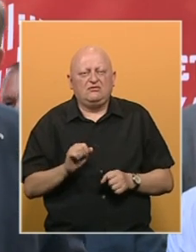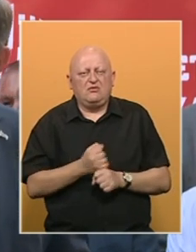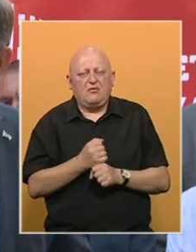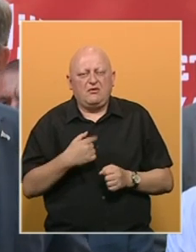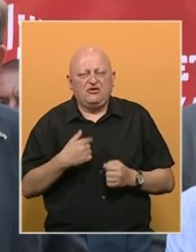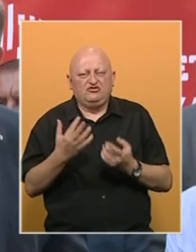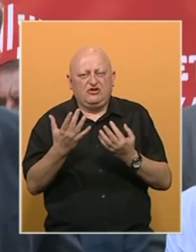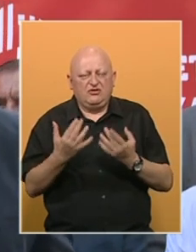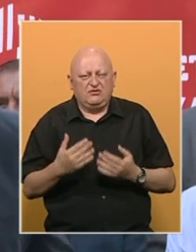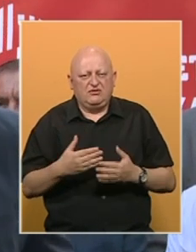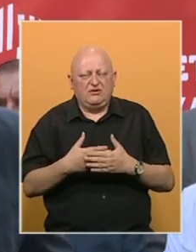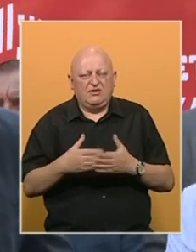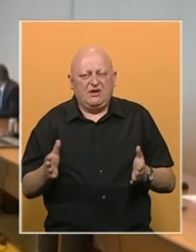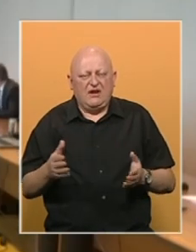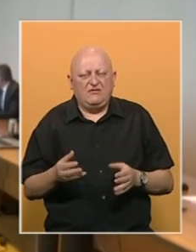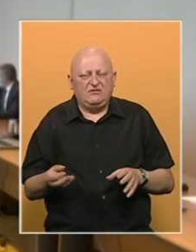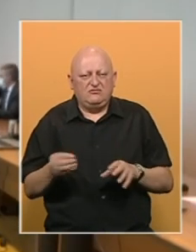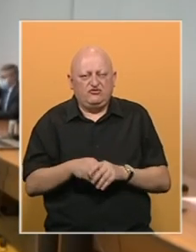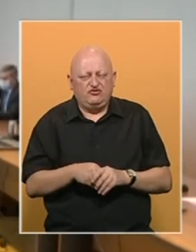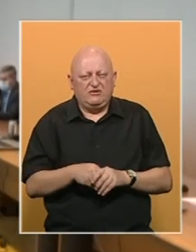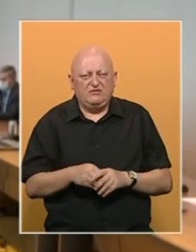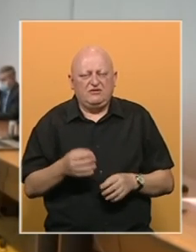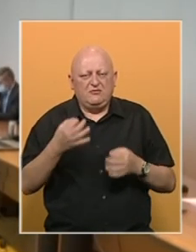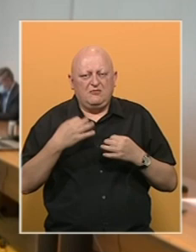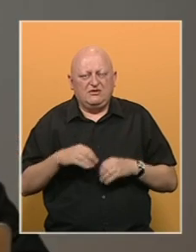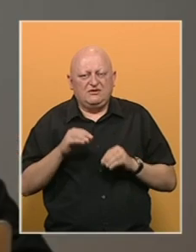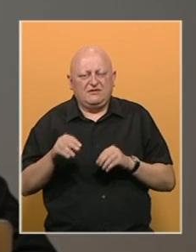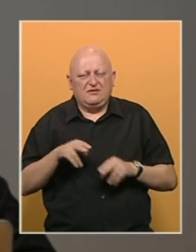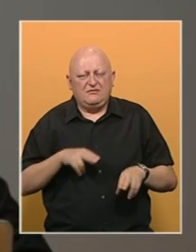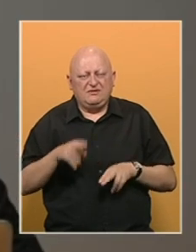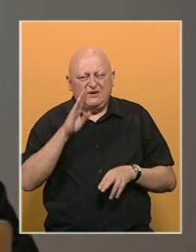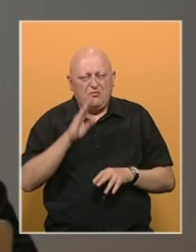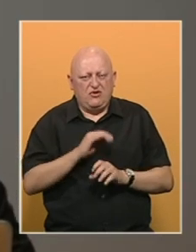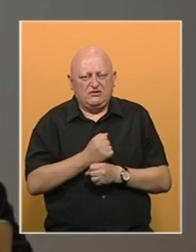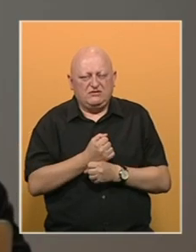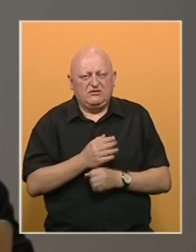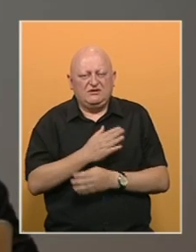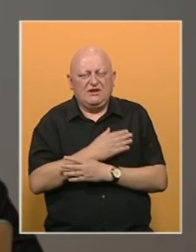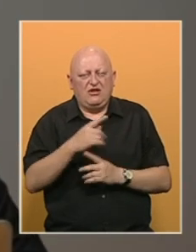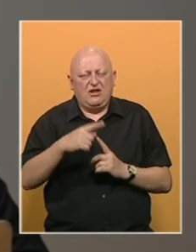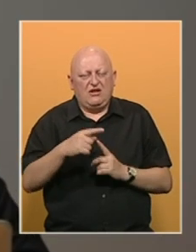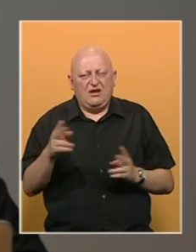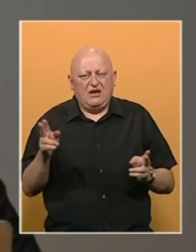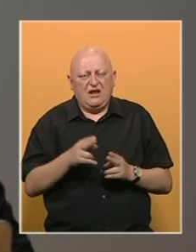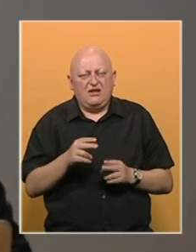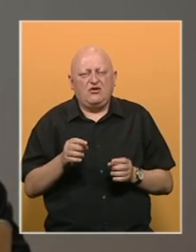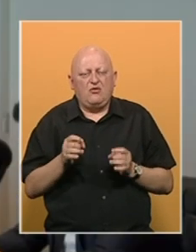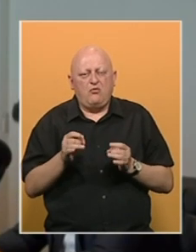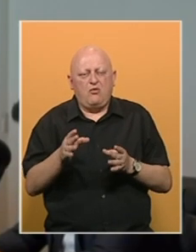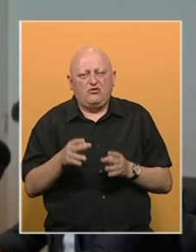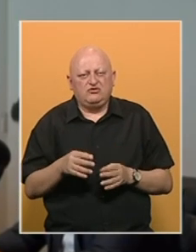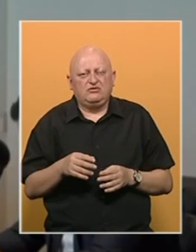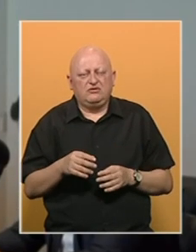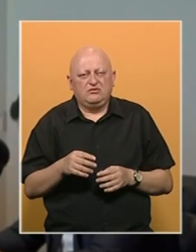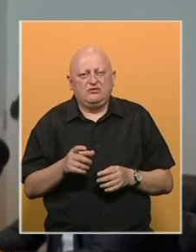račune, prije svega javni račun budžeta. Predsjedavajući savjeta ministara Bosne i Hercegovine Zoran Tegeltija kratko nam je poručio da će